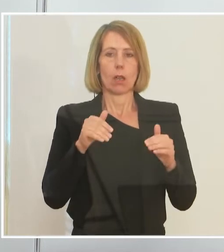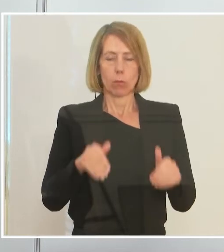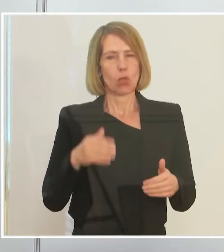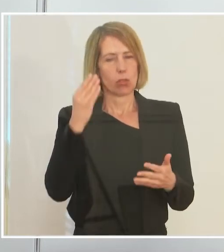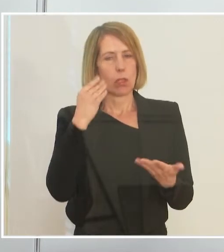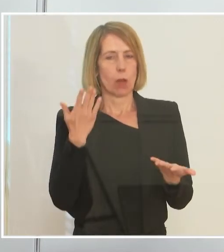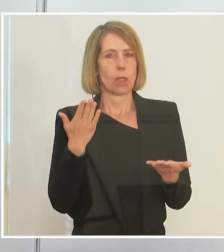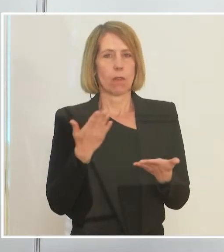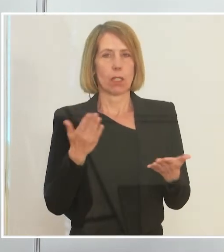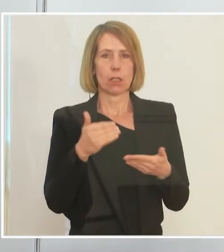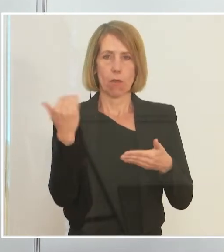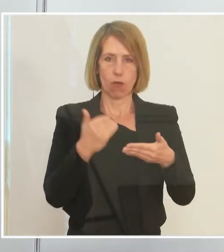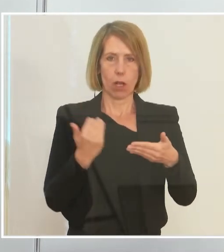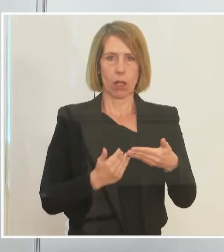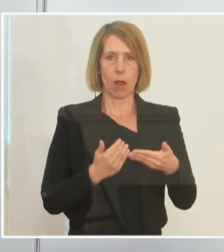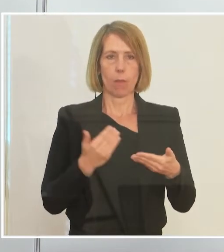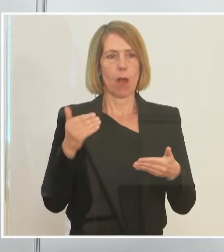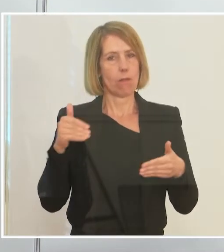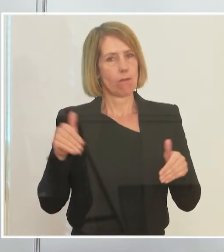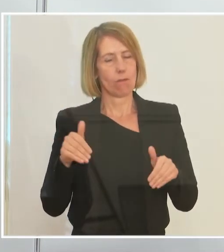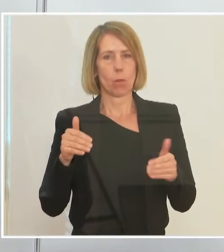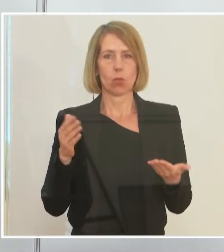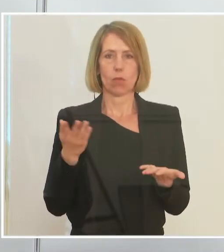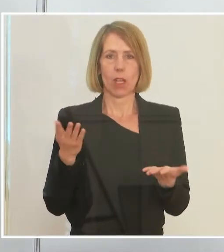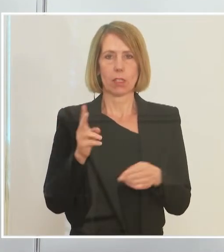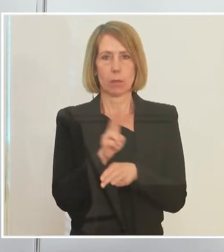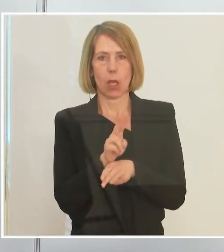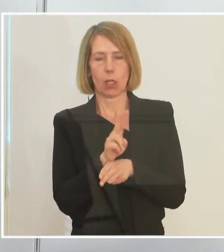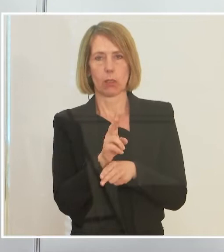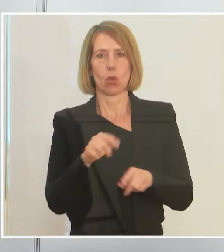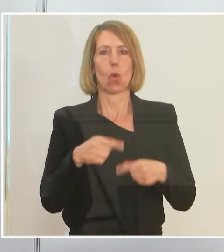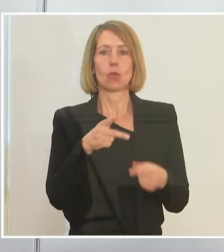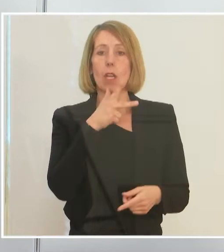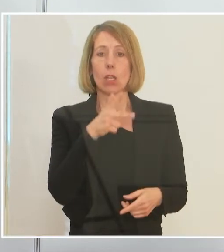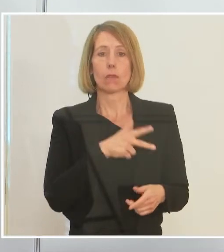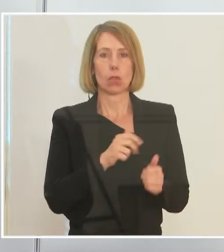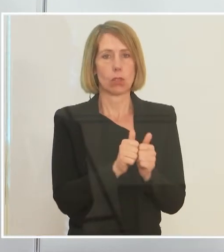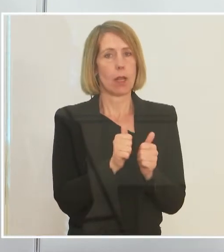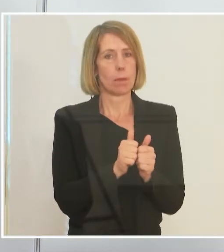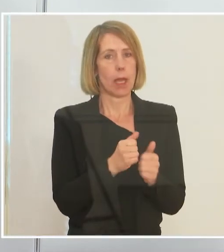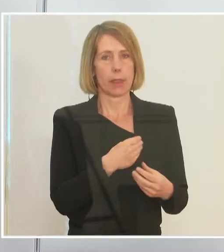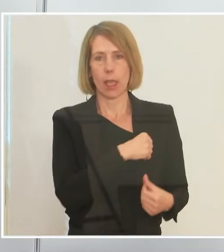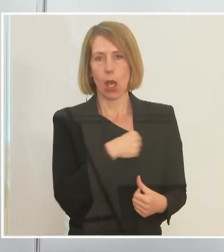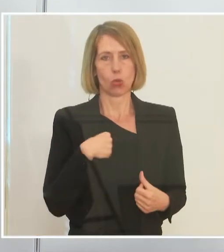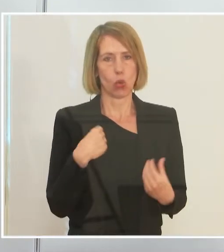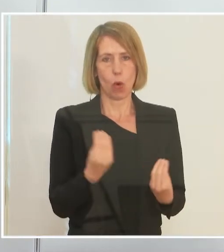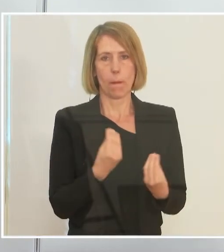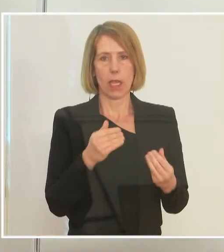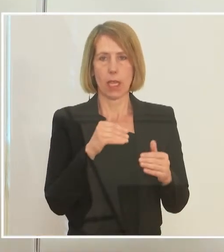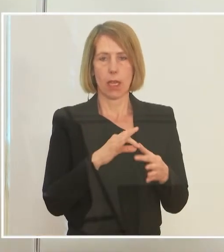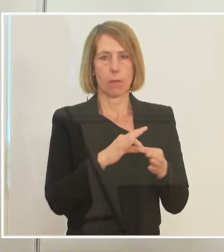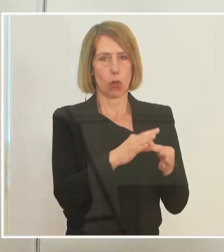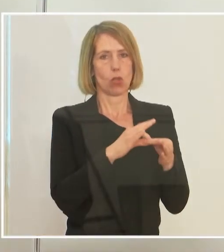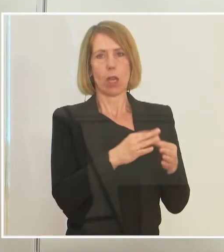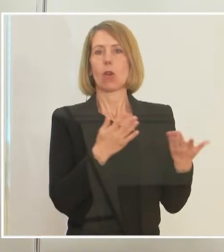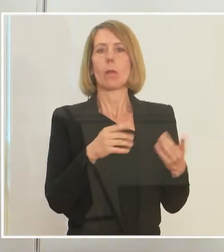muss, worauf zu schauen ist, dass es dann aber sehr viel auf die Sozialpartnerautonomie ankommen muss, ankommen wird,